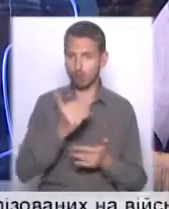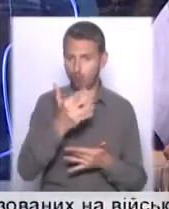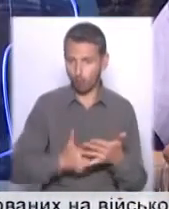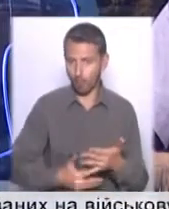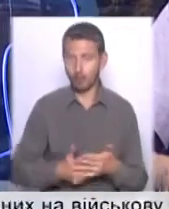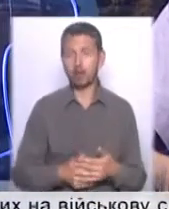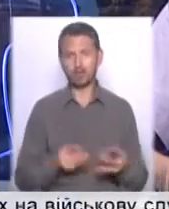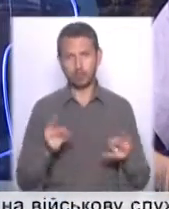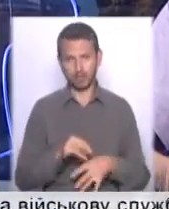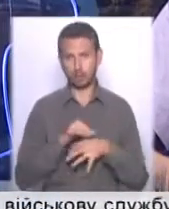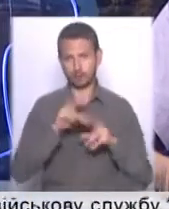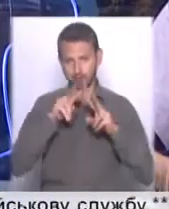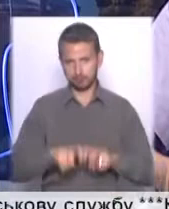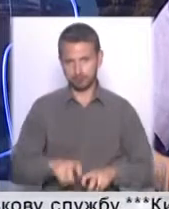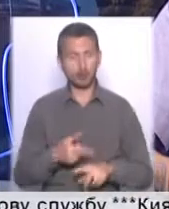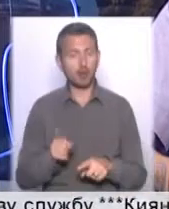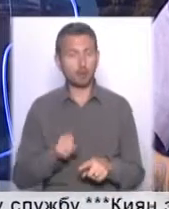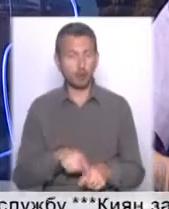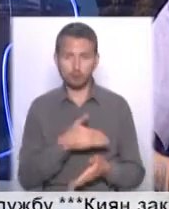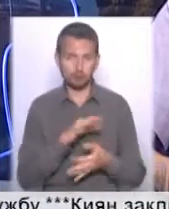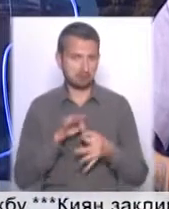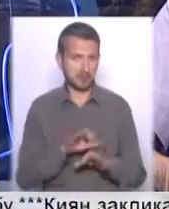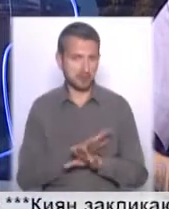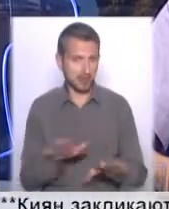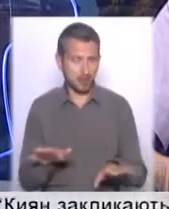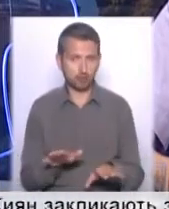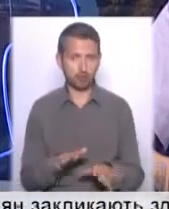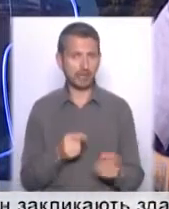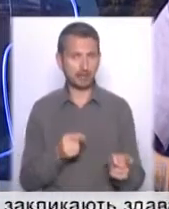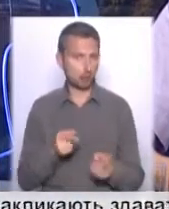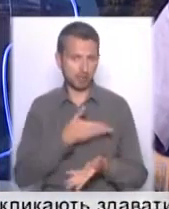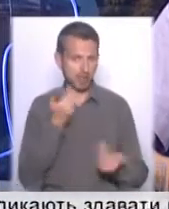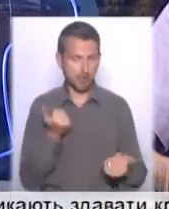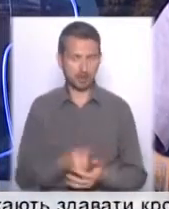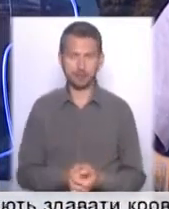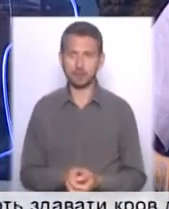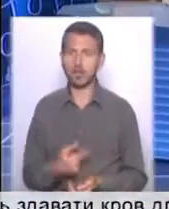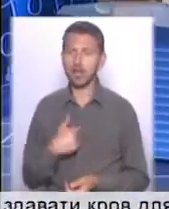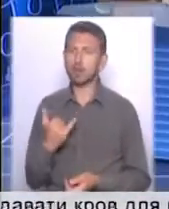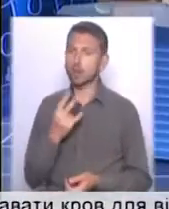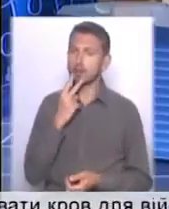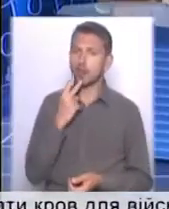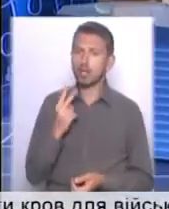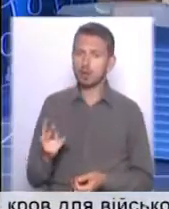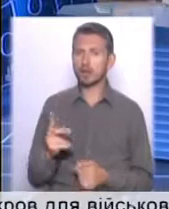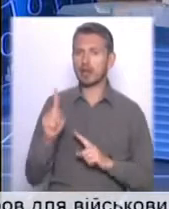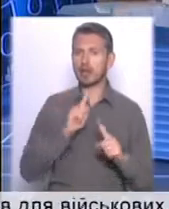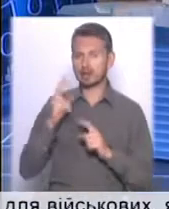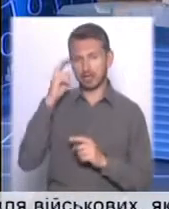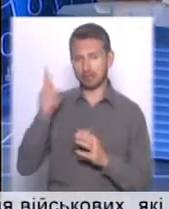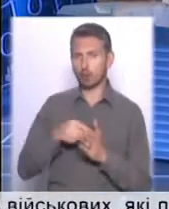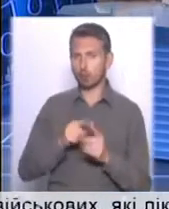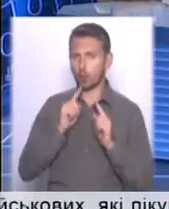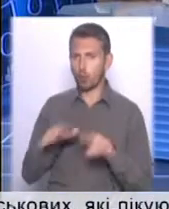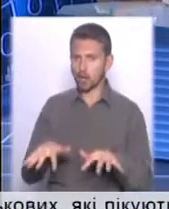дійсно, перепровести, і в цьому немає ніякої складності і ніякої великої загрози. Ви знаєте, я сьогодні подивився засідання Київської міської